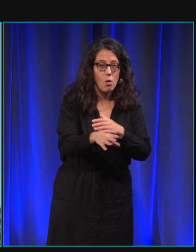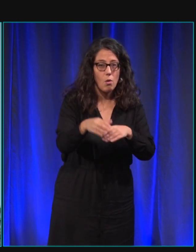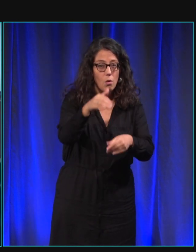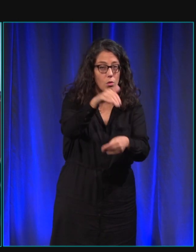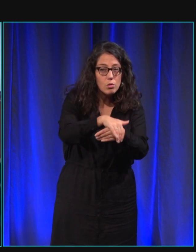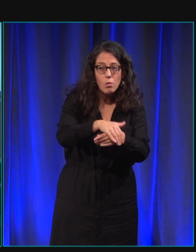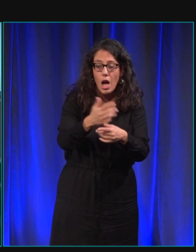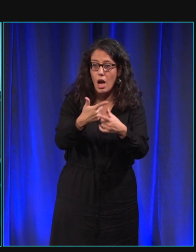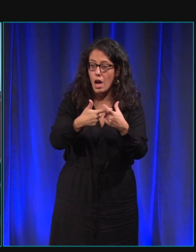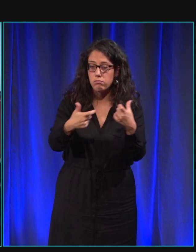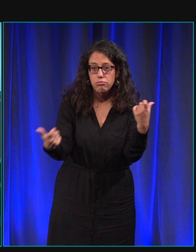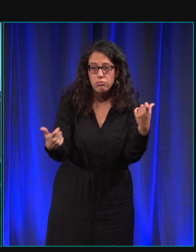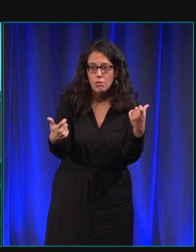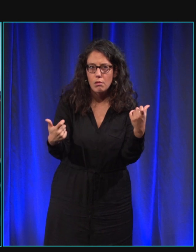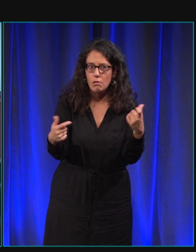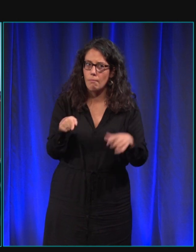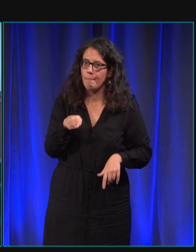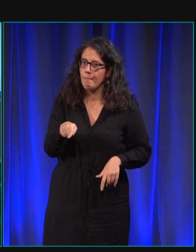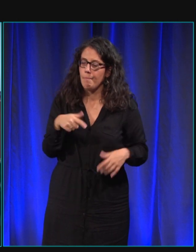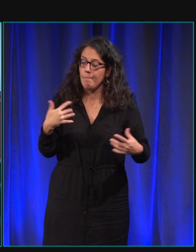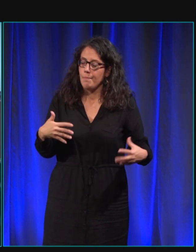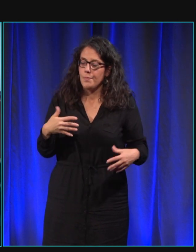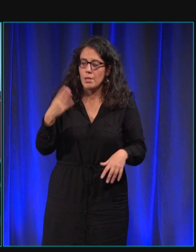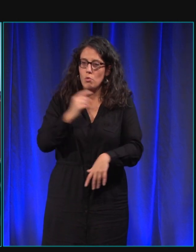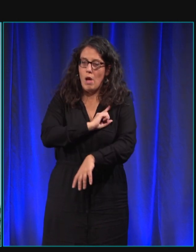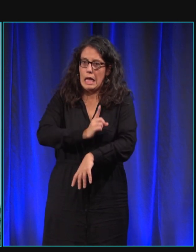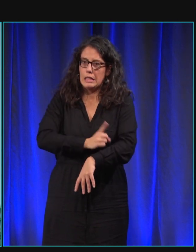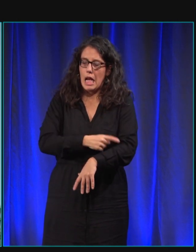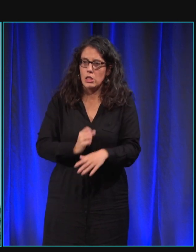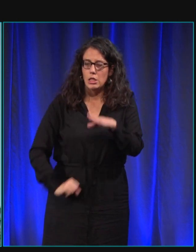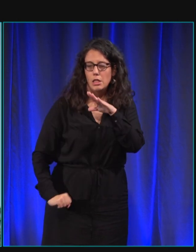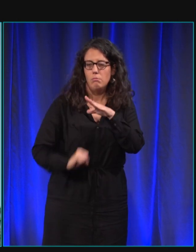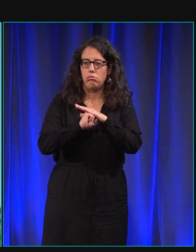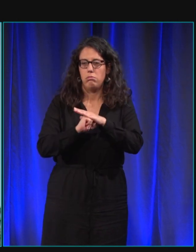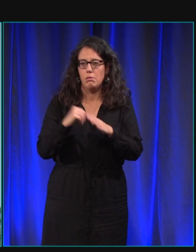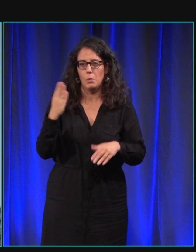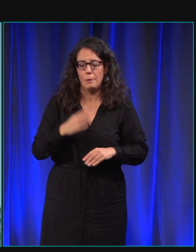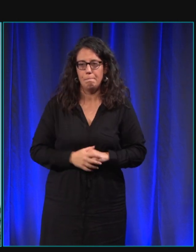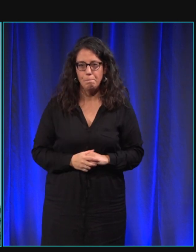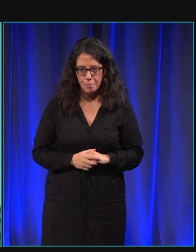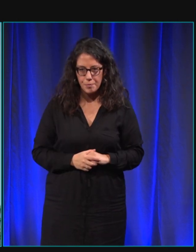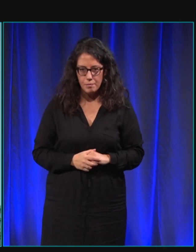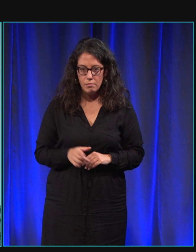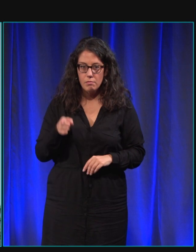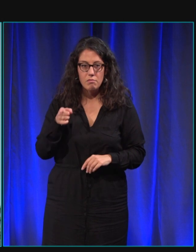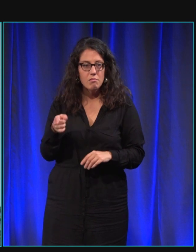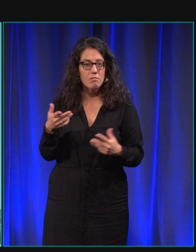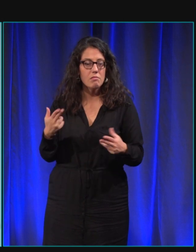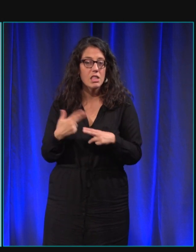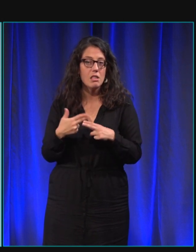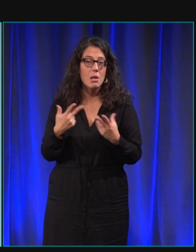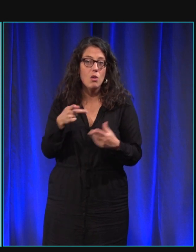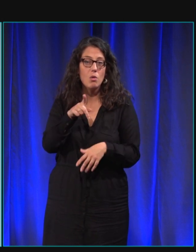soir donc il faut vraiment qu'ils aient beaucoup d'énergie ils ont ce qu'on appelle le please